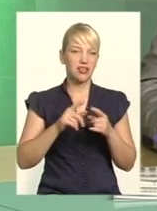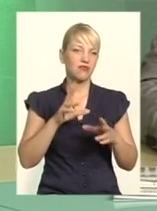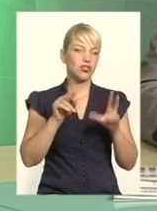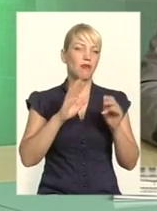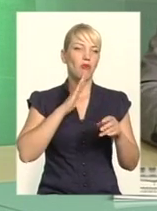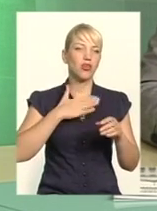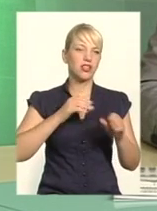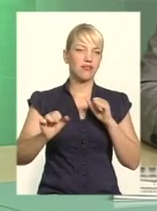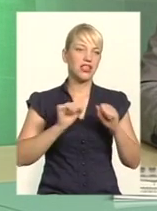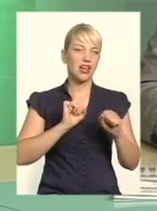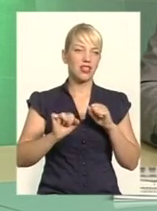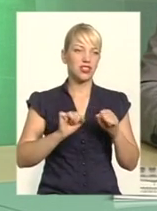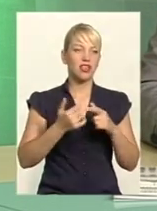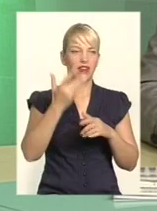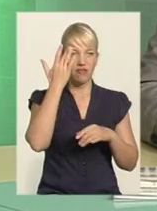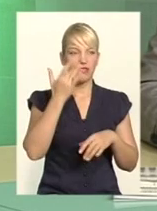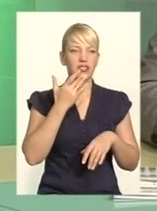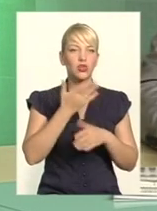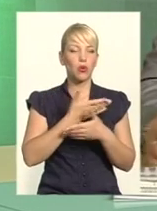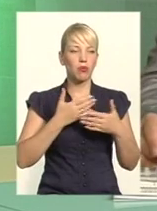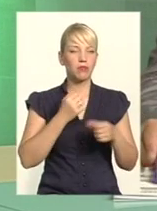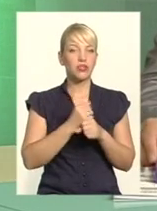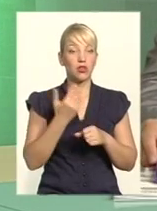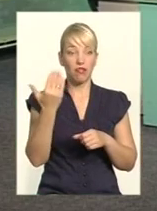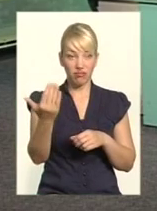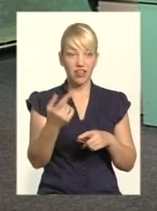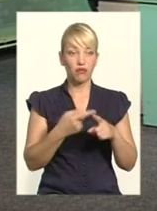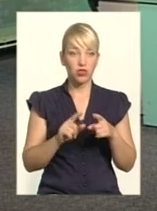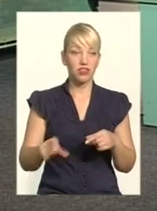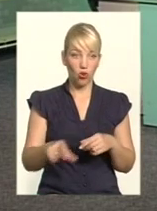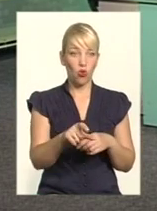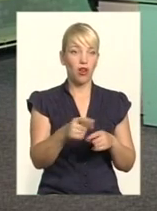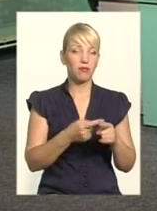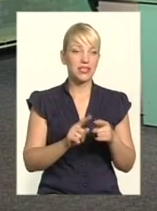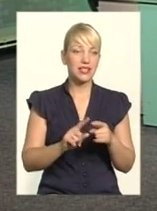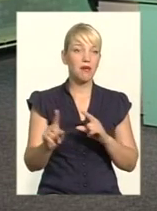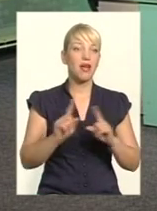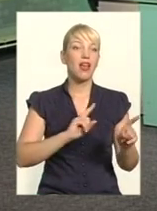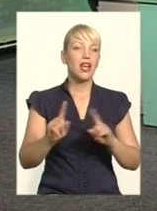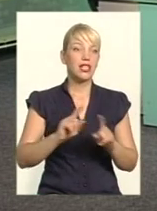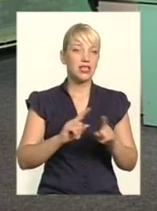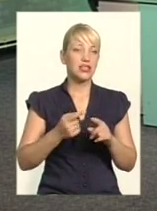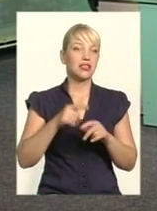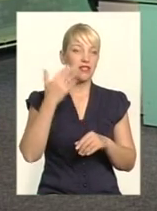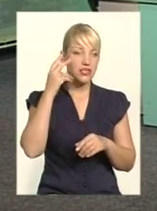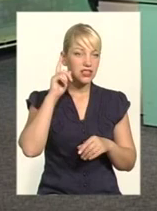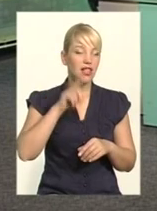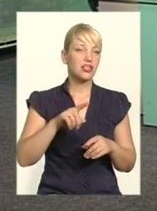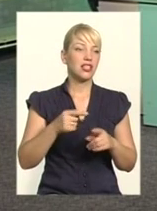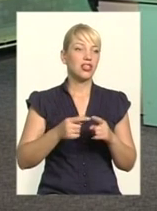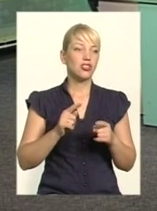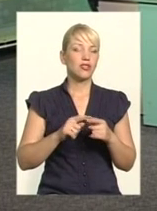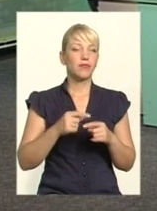Сьогодні влітку ми працюємо, звичайно, відпочинку немає. Їздити тими дорогами. Їздити тими дорогами. їх, як ніхто, знаємо від самого-самого.